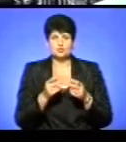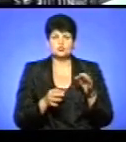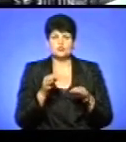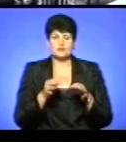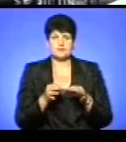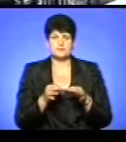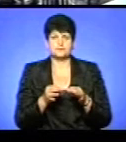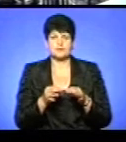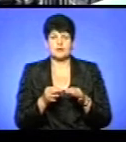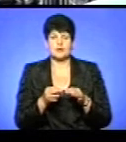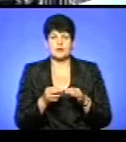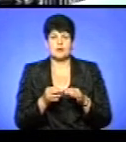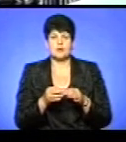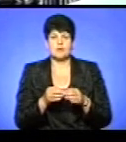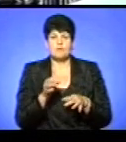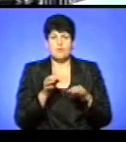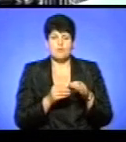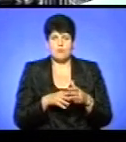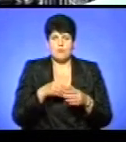стосовно цього наказу.